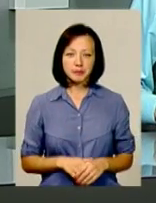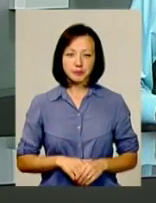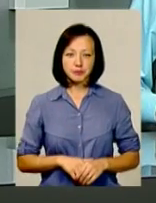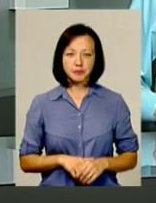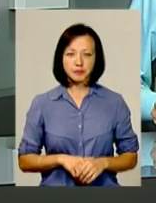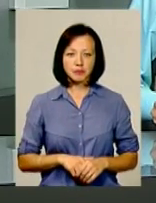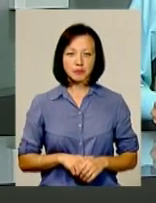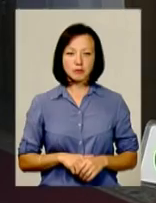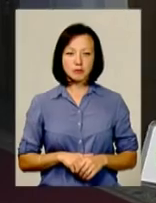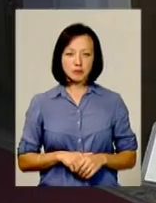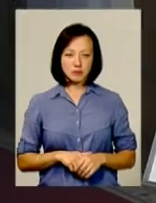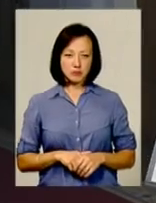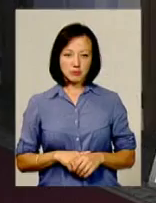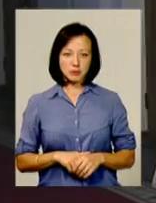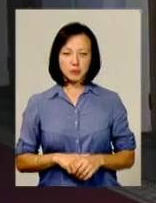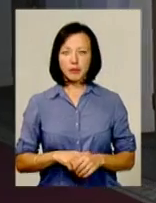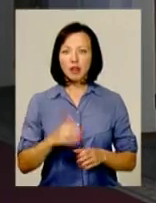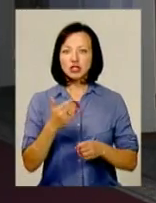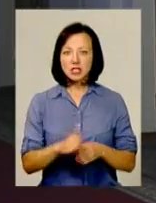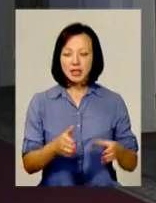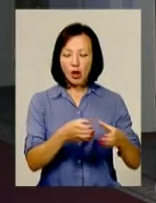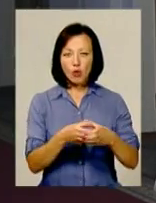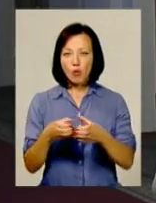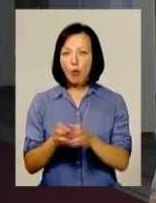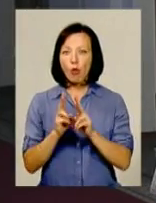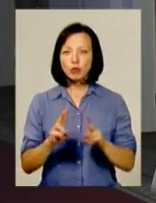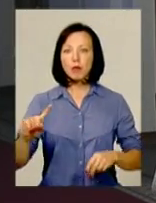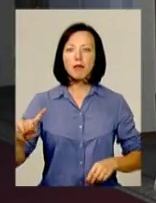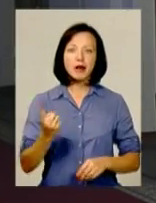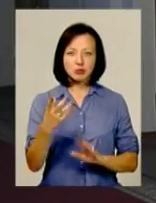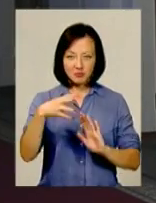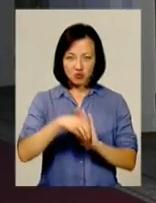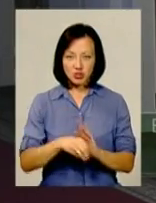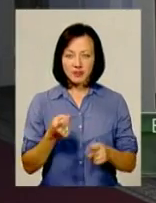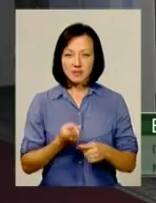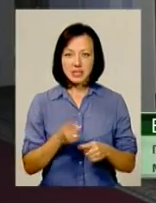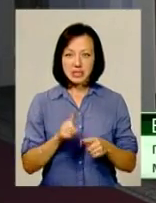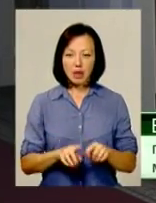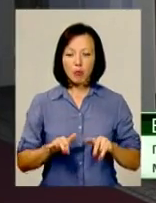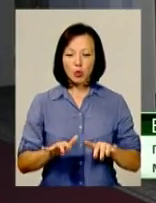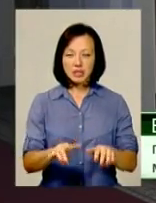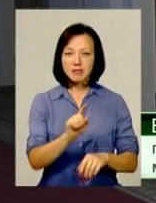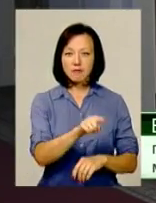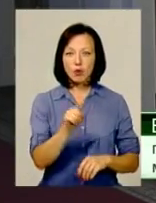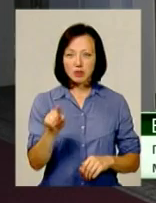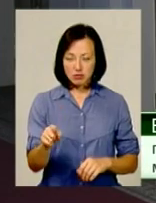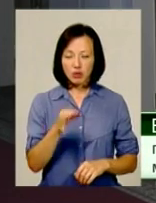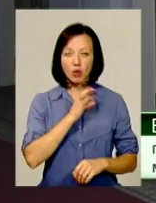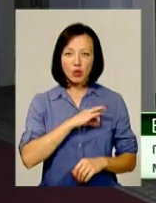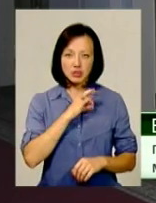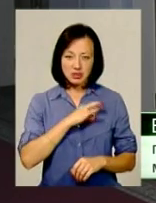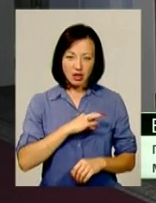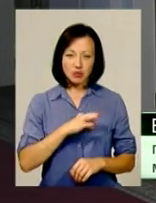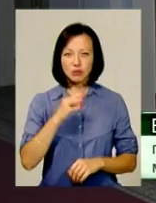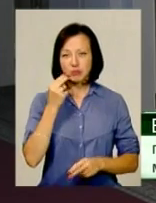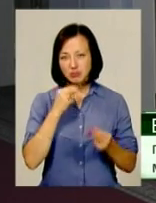Загайний. Частина громад, ті, хто першими пішли в цей процес, вони вже користаються зараз з відповідних